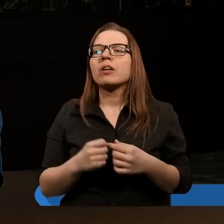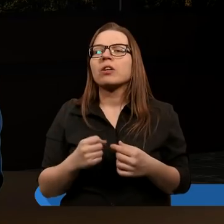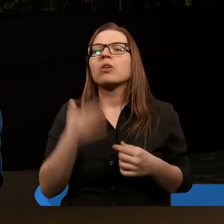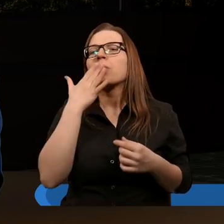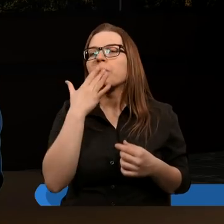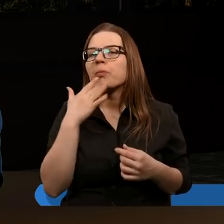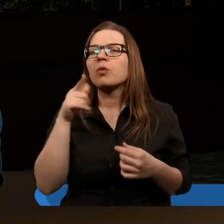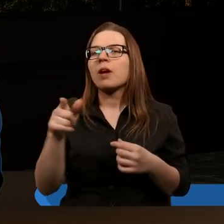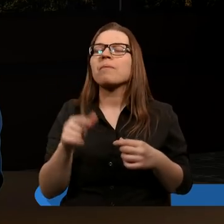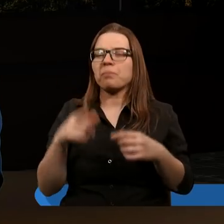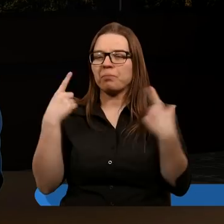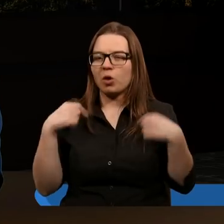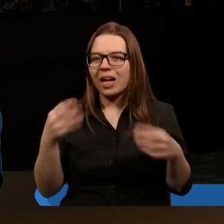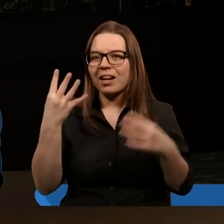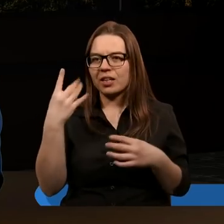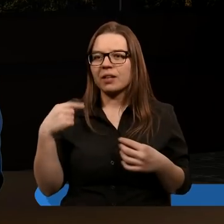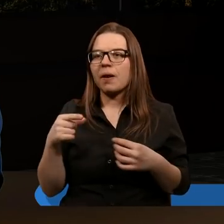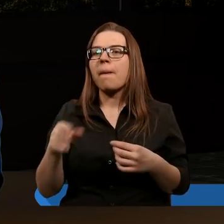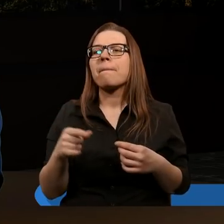jednej z czterech postaci,